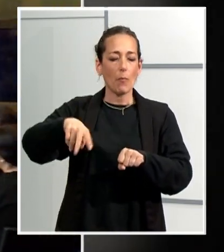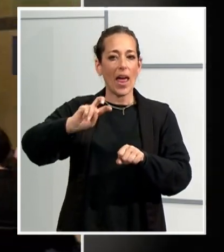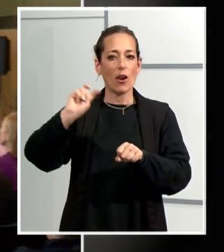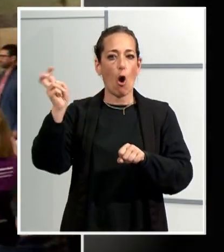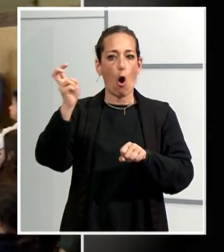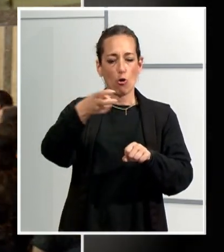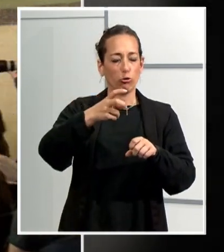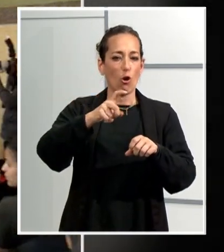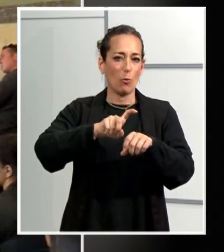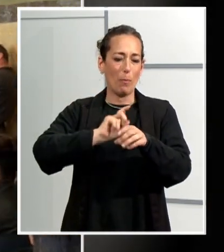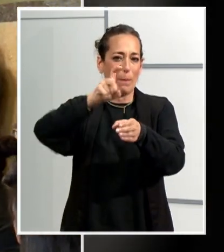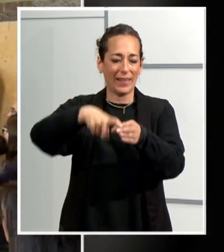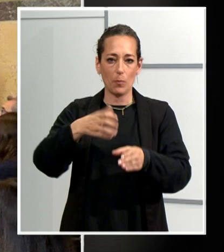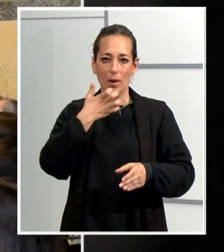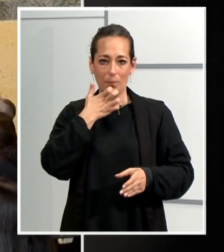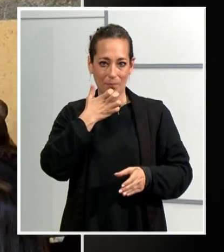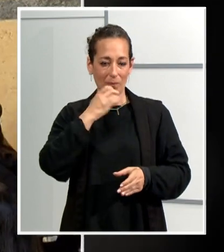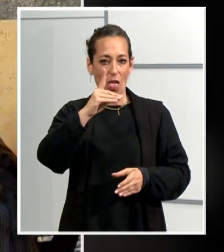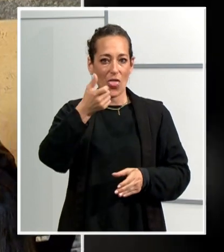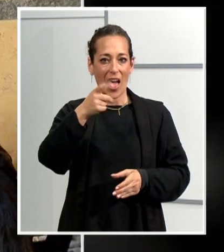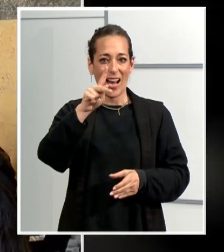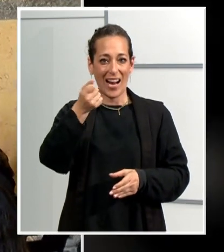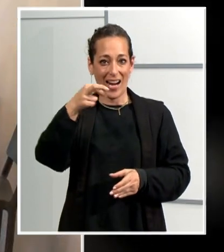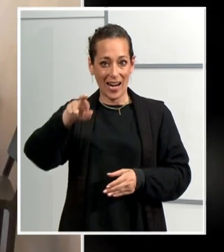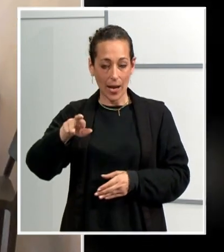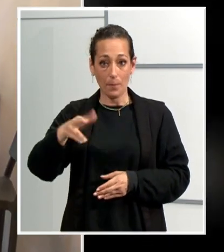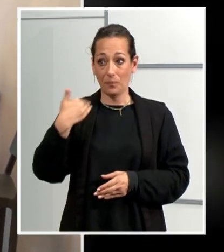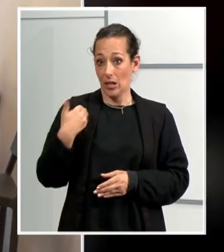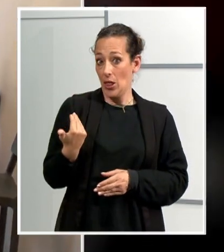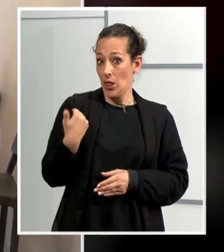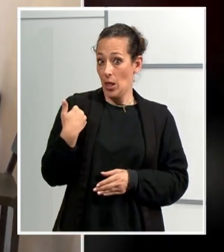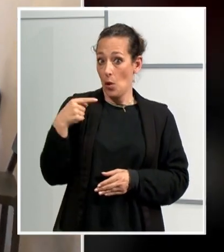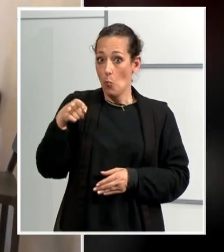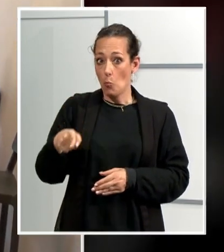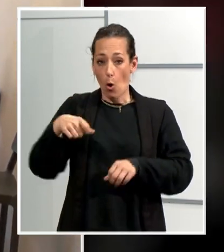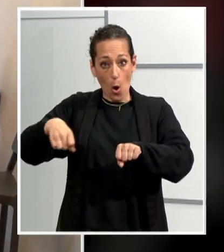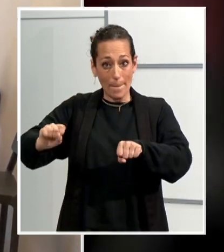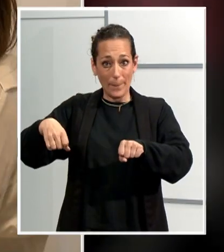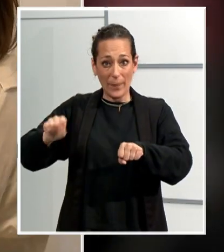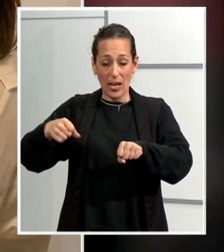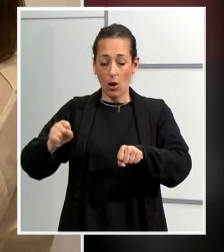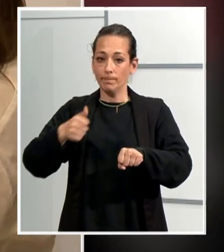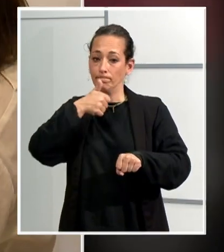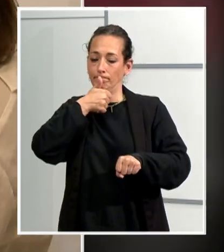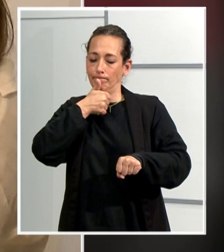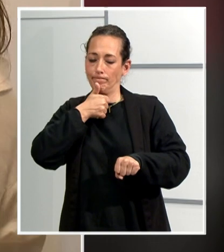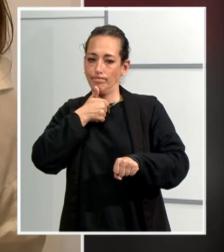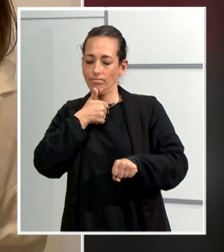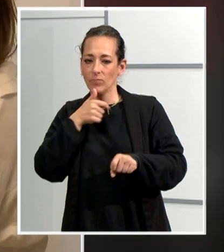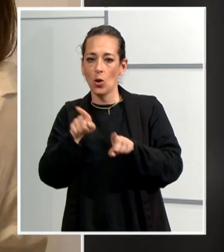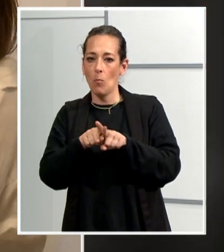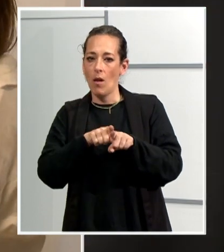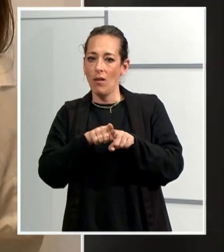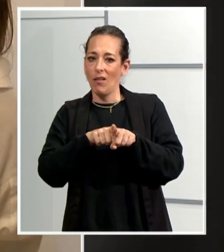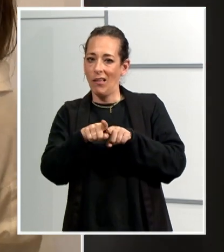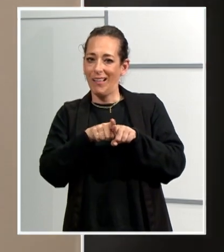com el Dakar. Tot i demostrant la seva vàlua, fins fa poc la pilot de Corbera ha hagut de suportar comentaris masclistes que van començar de